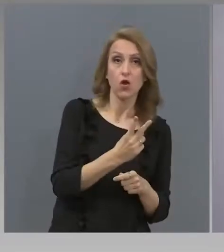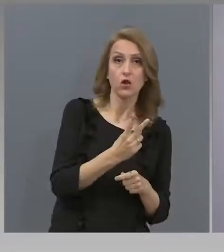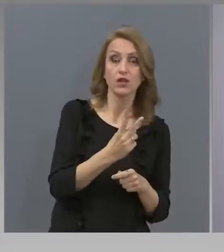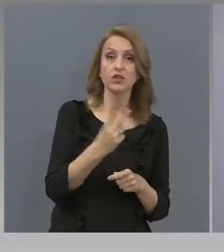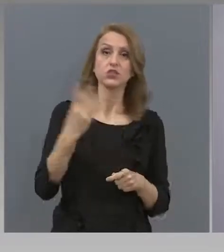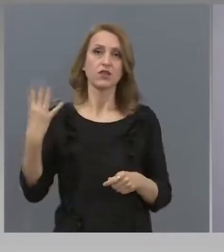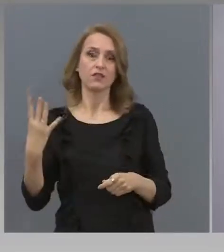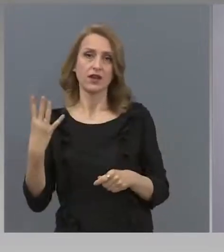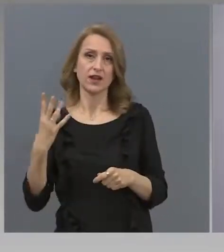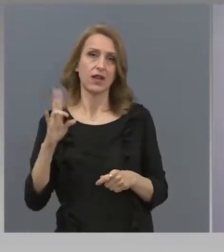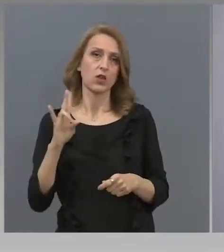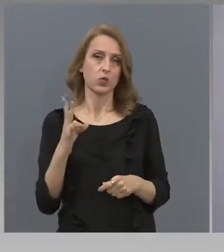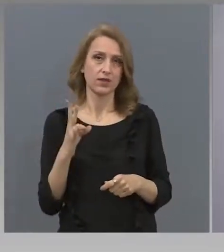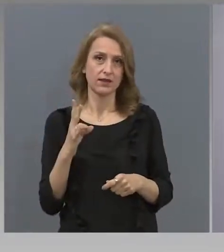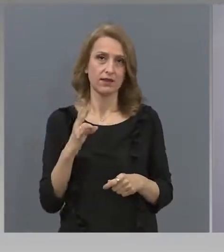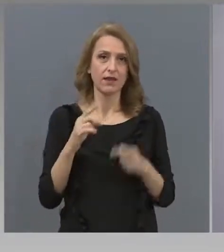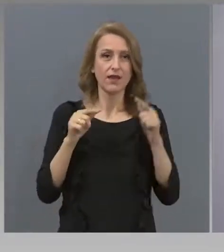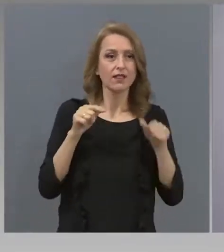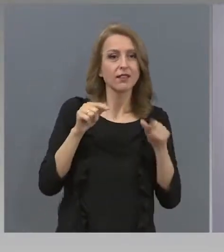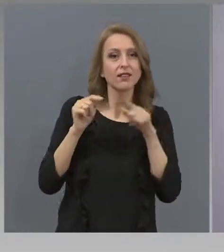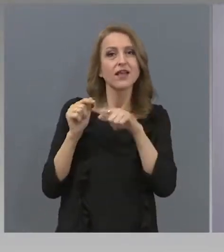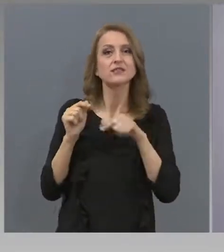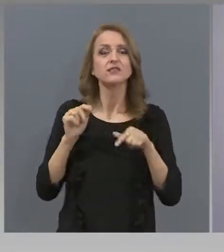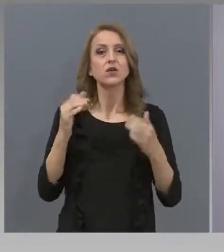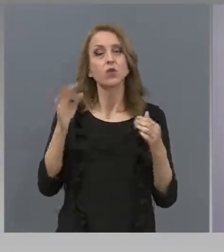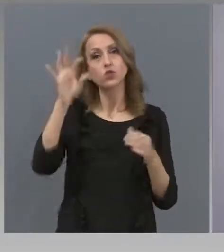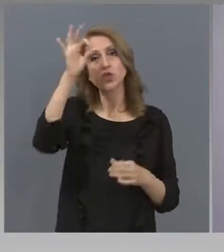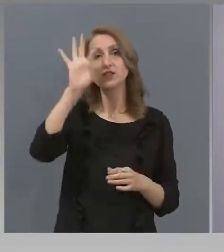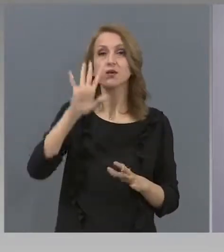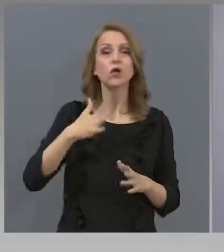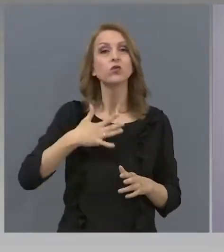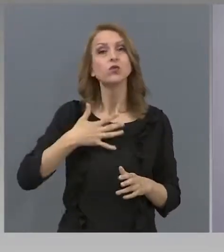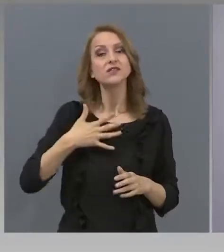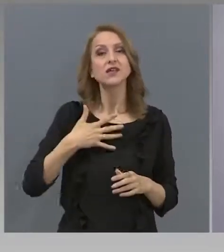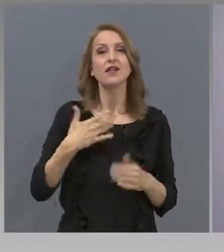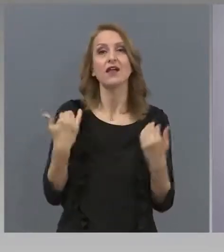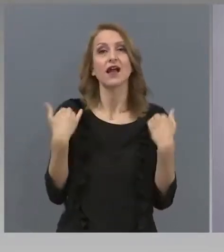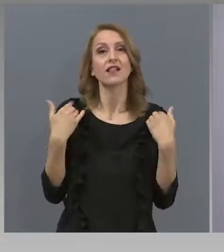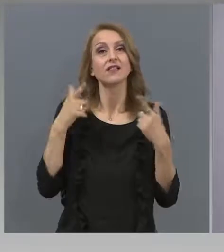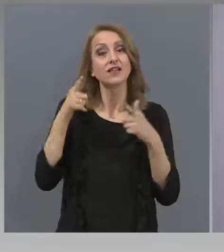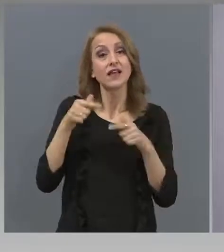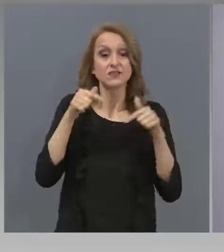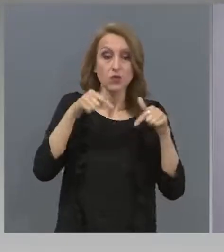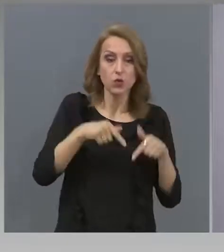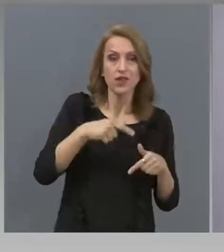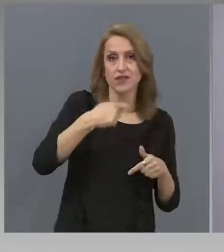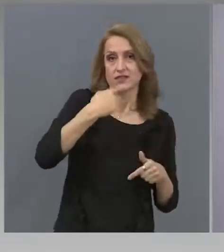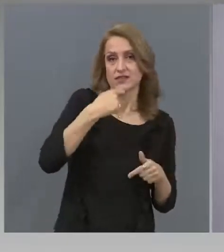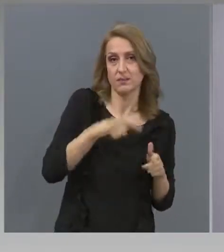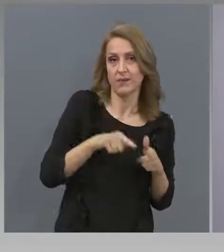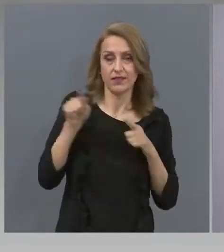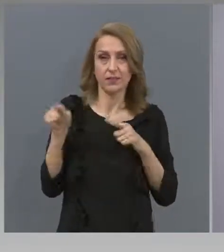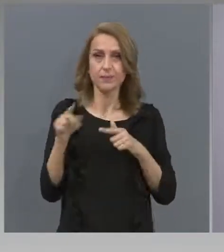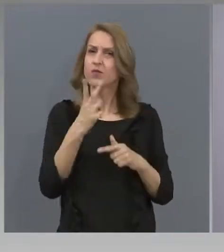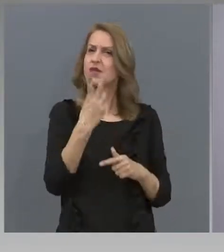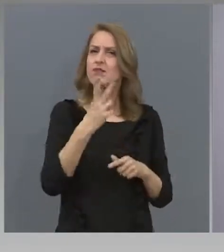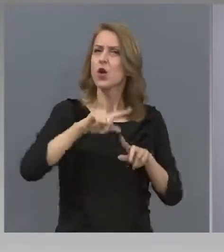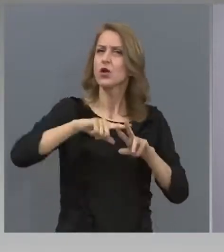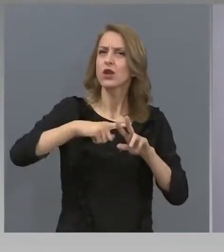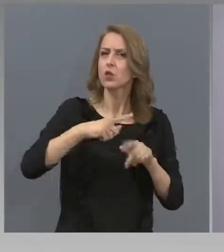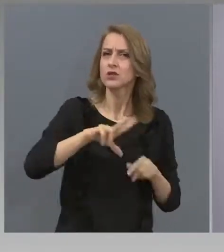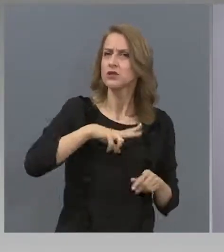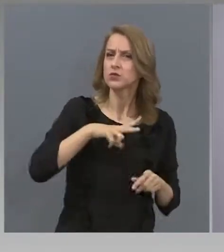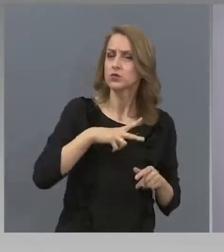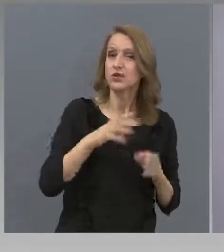июня. Това е за тези ученици, които искат да кандидатстват с оценките от тези държавни зрелостни изпити. На 2 июня сутринта